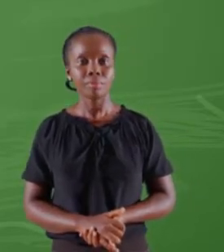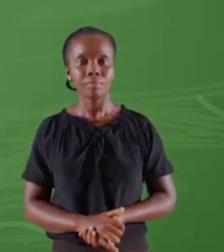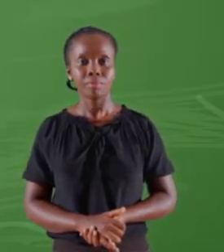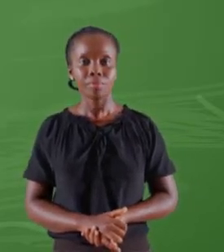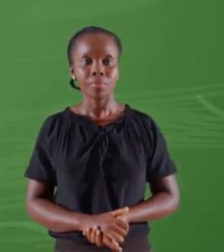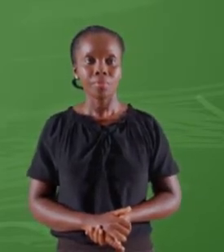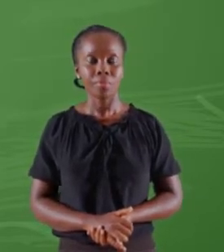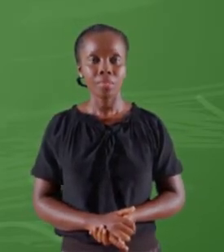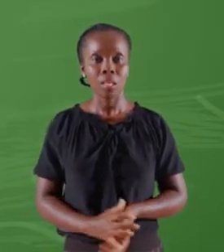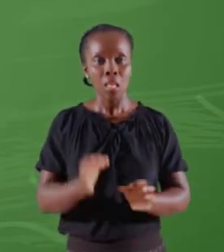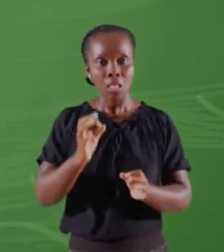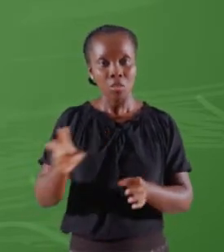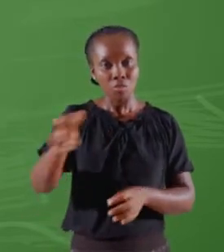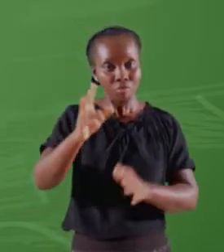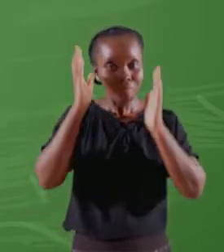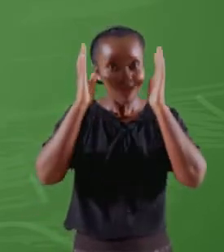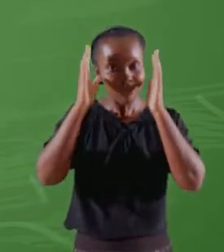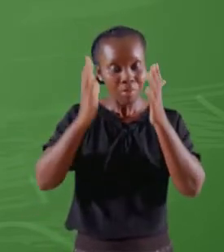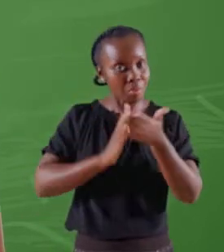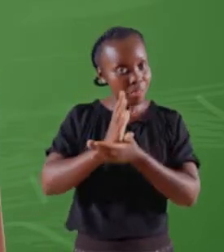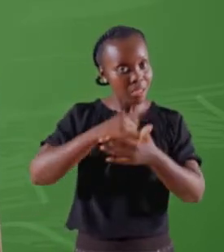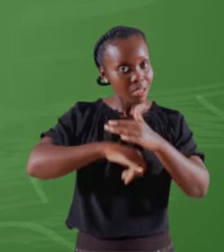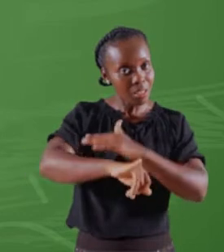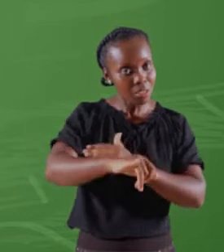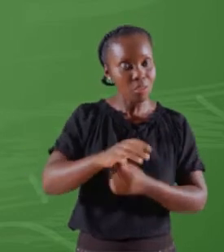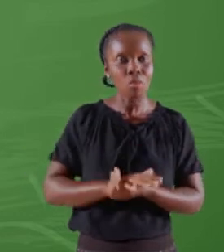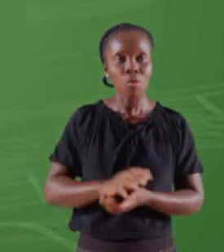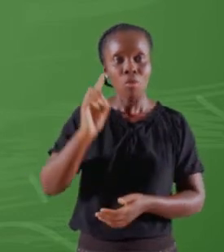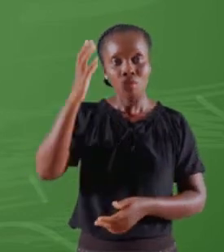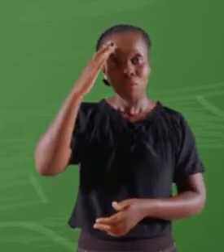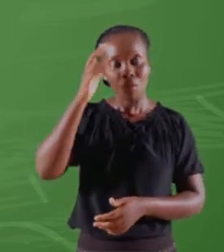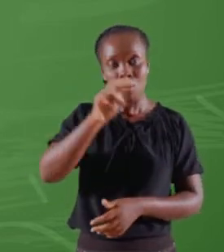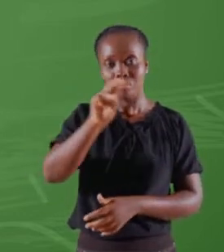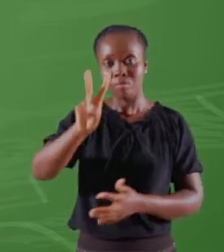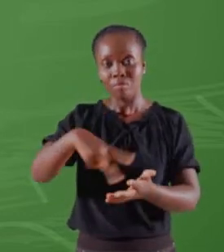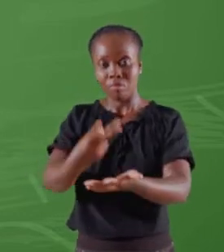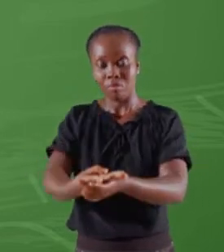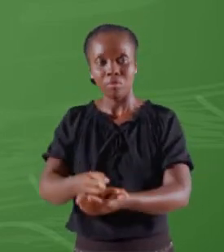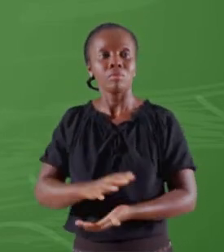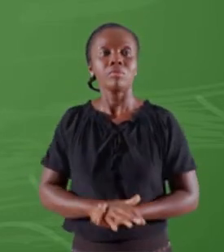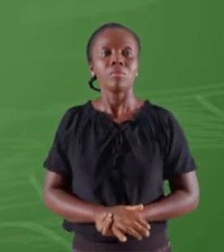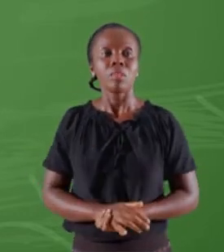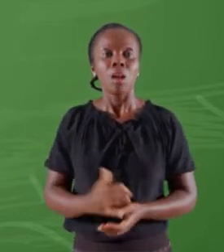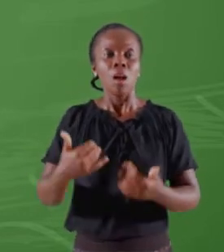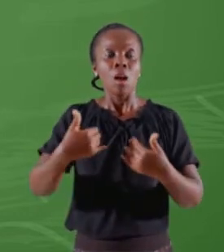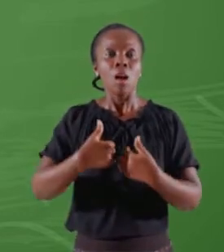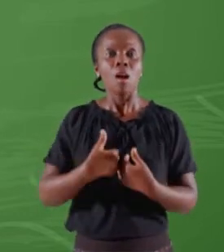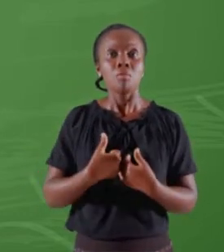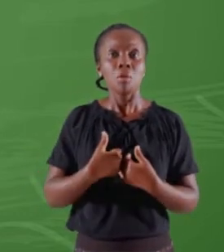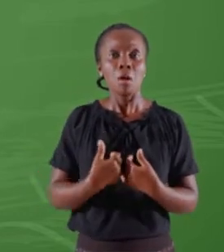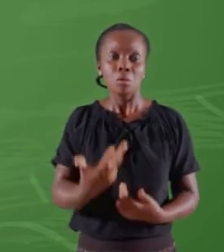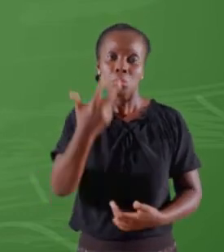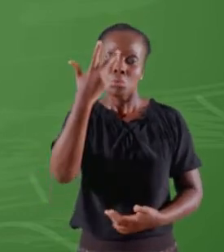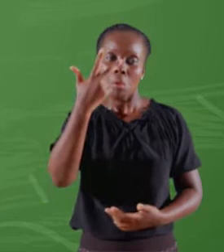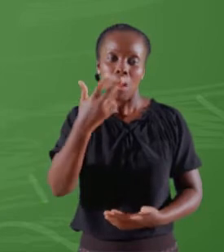Alors si vous avez suivi l'introduction, au niveau de sa chute, nous avons relevé